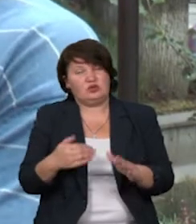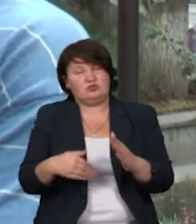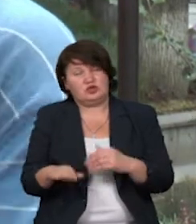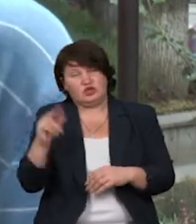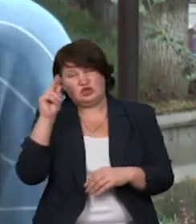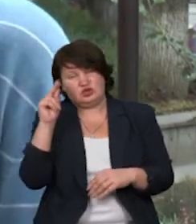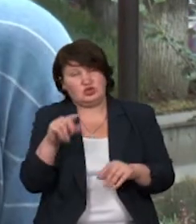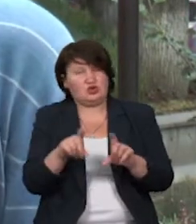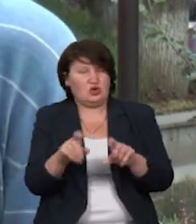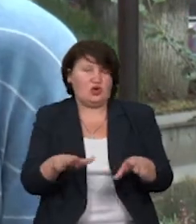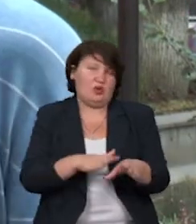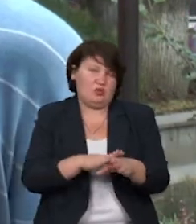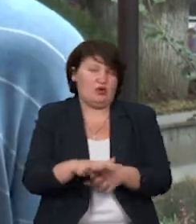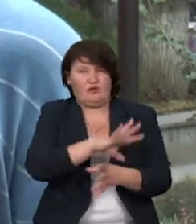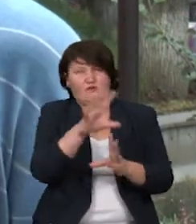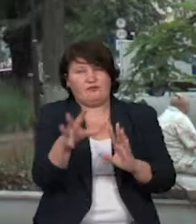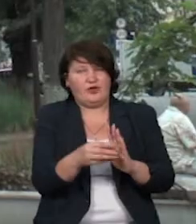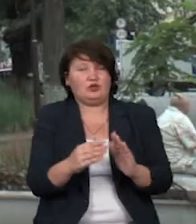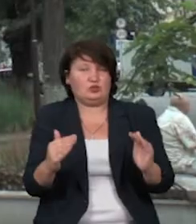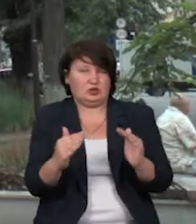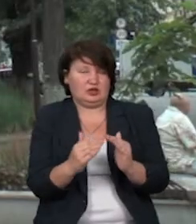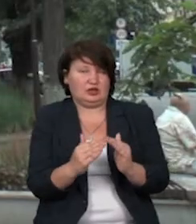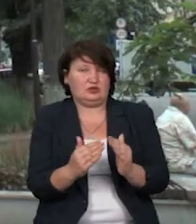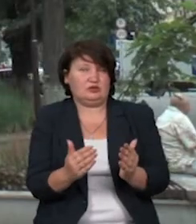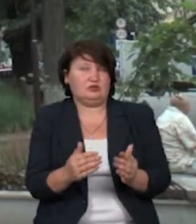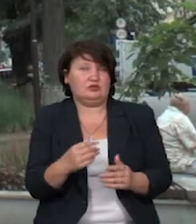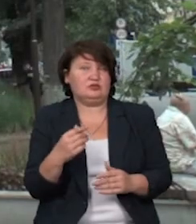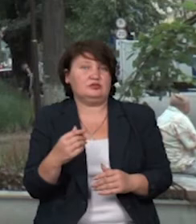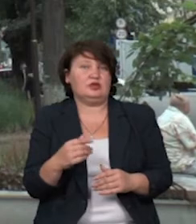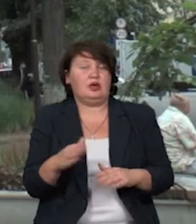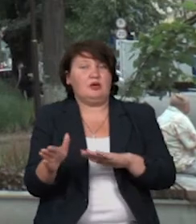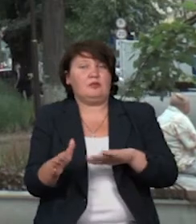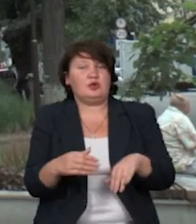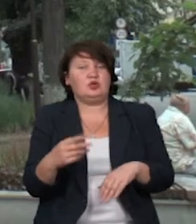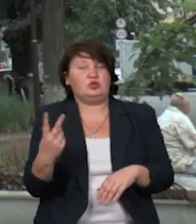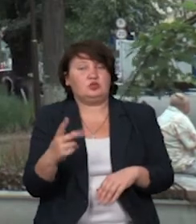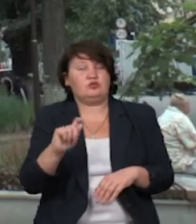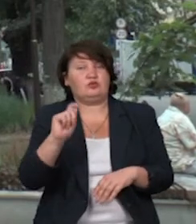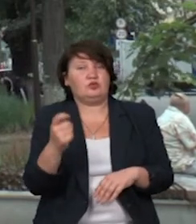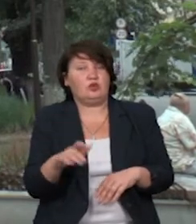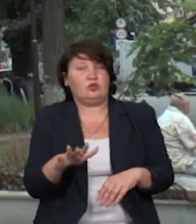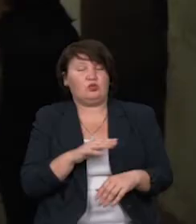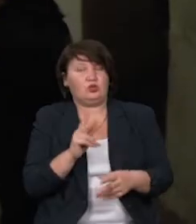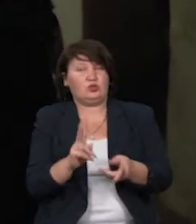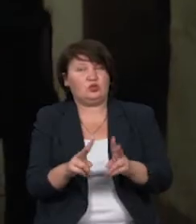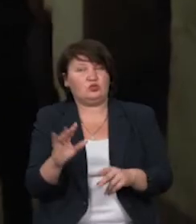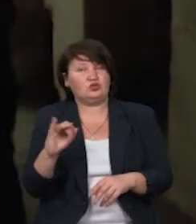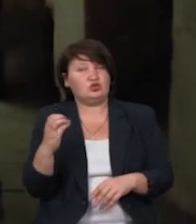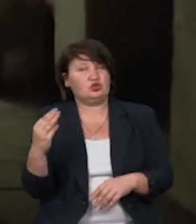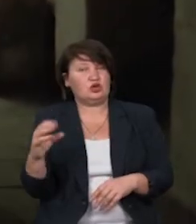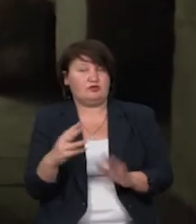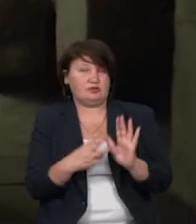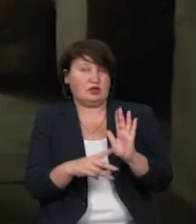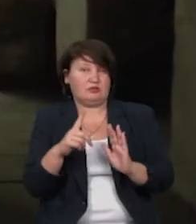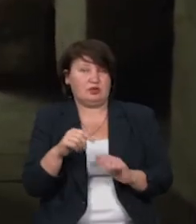весь цей будинок охопила. Після Другої світової війни тут було кулінарно-торгове училище. А у 81-му році